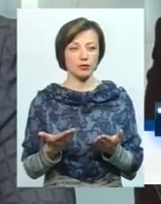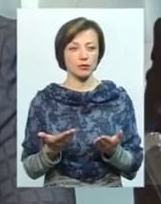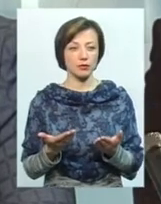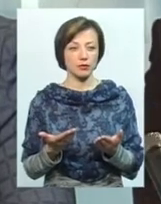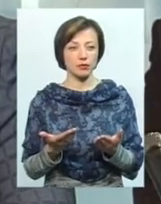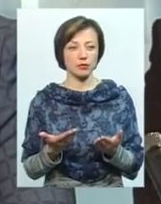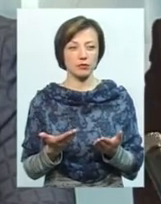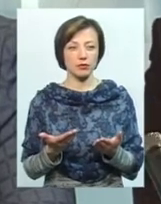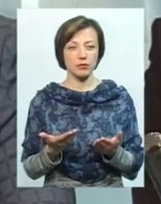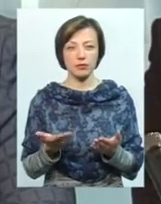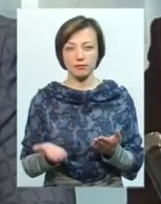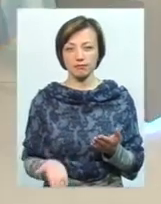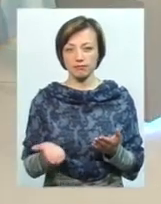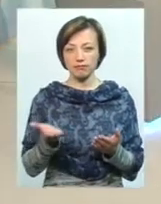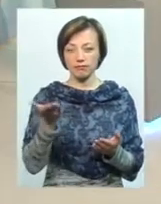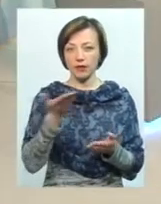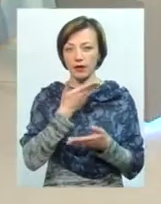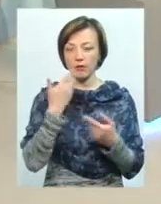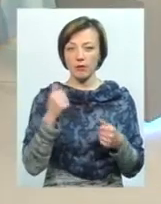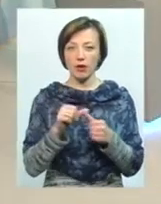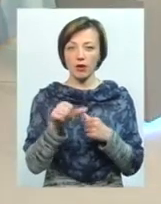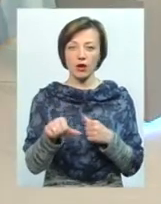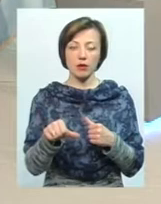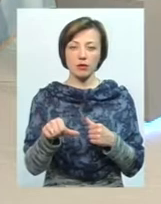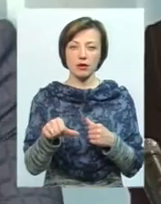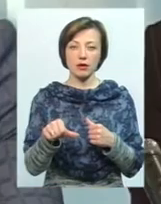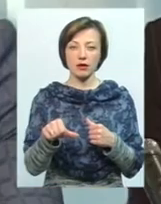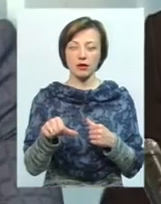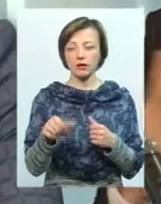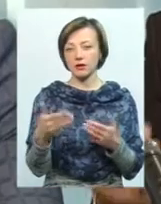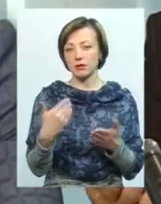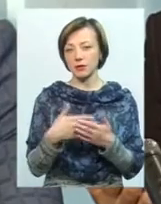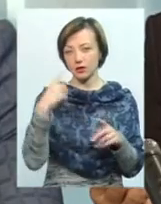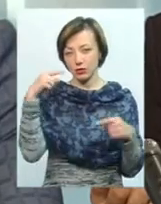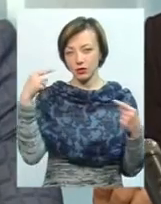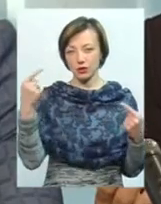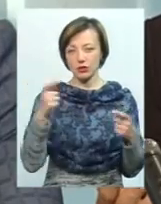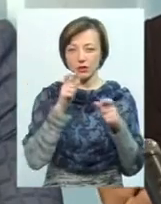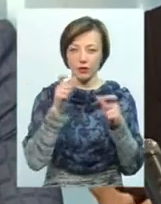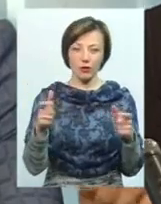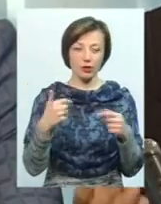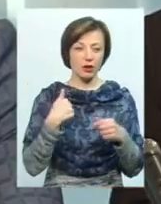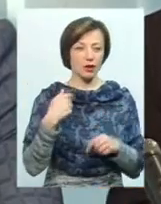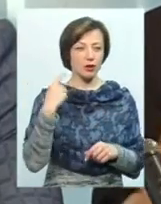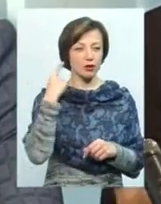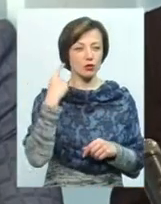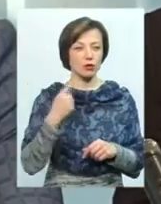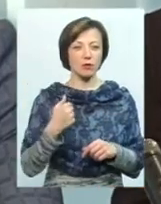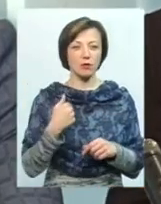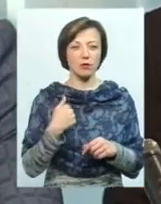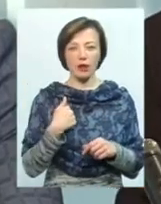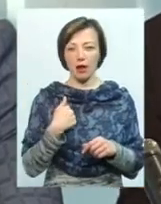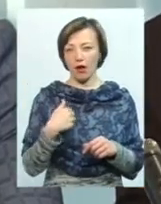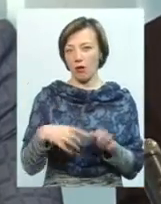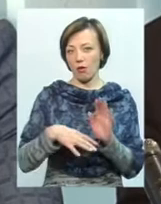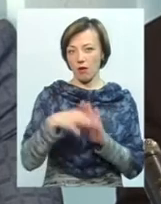якщо це не йде знизу, ну, окремі, такі, знаєте, істеричні вигуки, вигуки я чую. Мене обрали